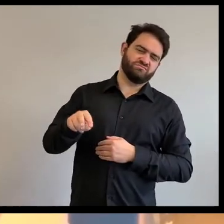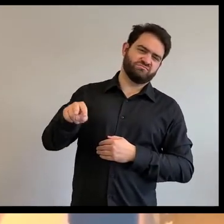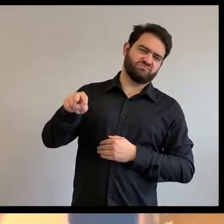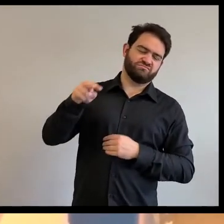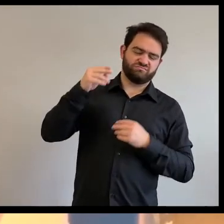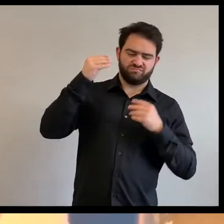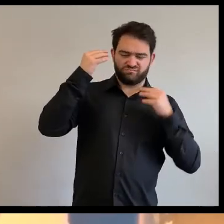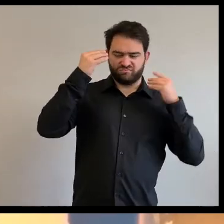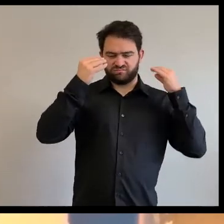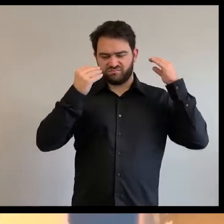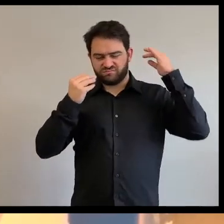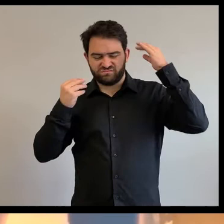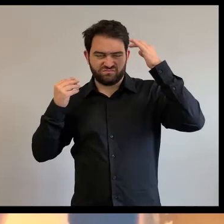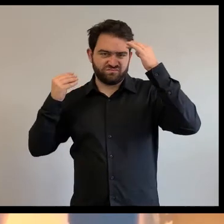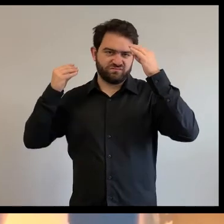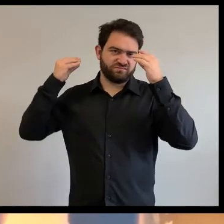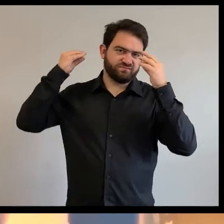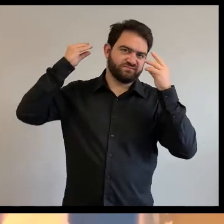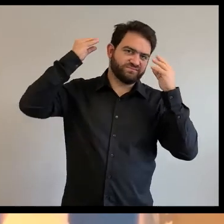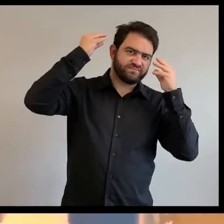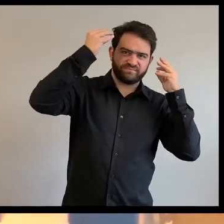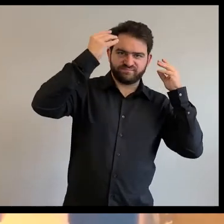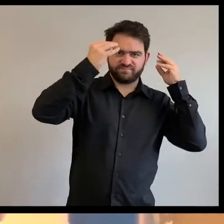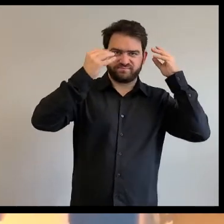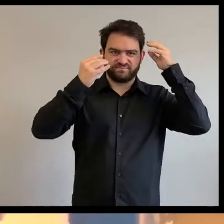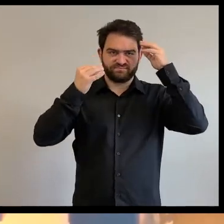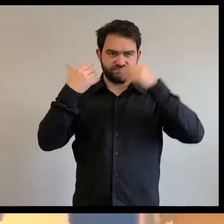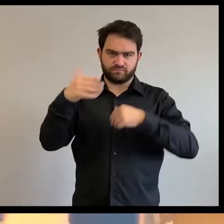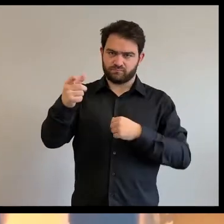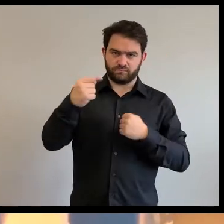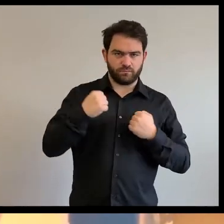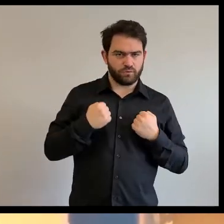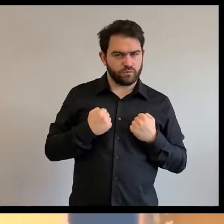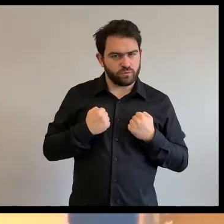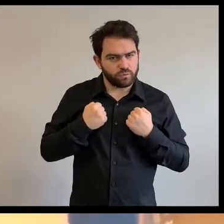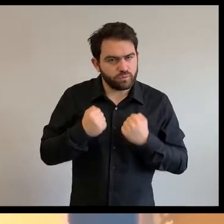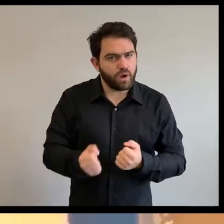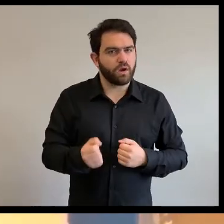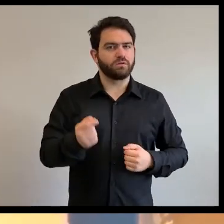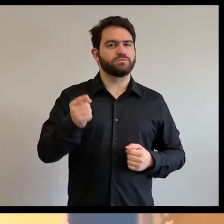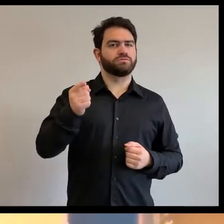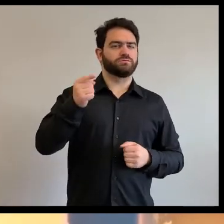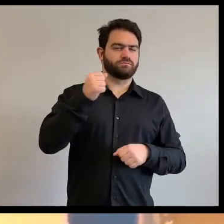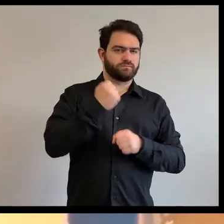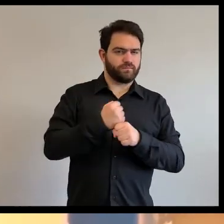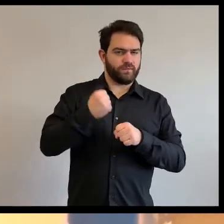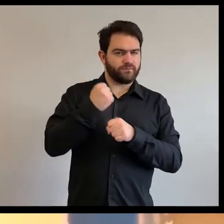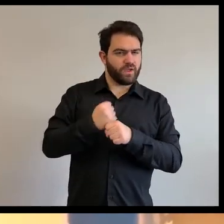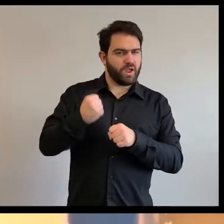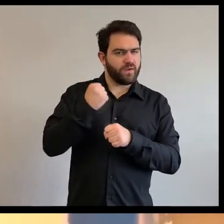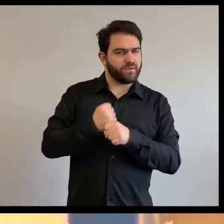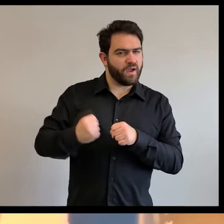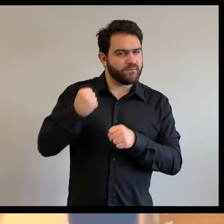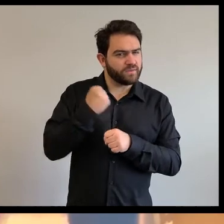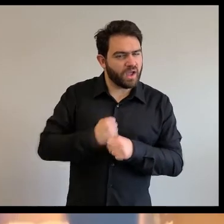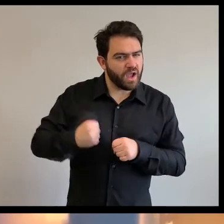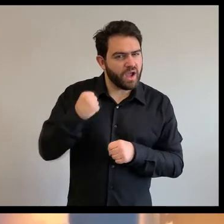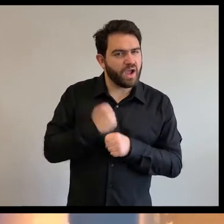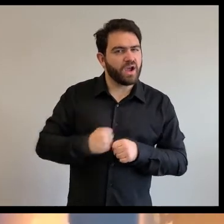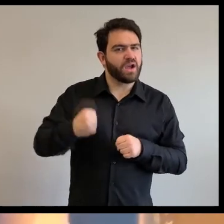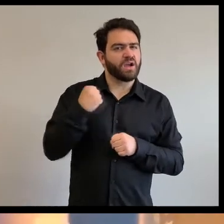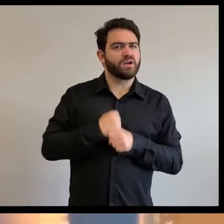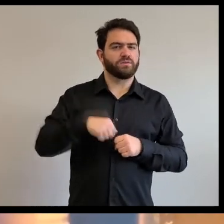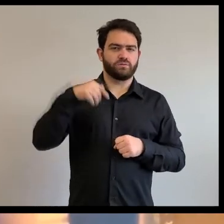lancer sur le feu, pleut, et pendant ce temps, le toucan il restait et il réfléchissait, il se dit,